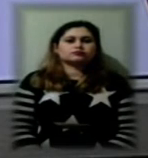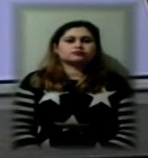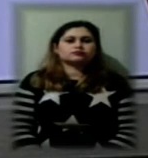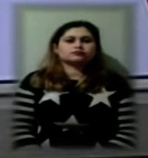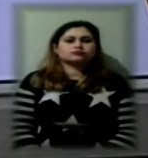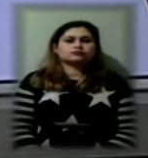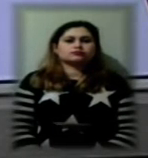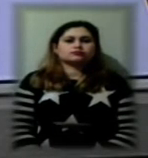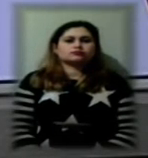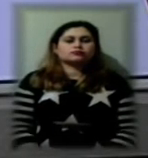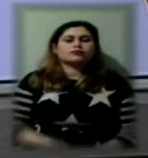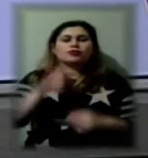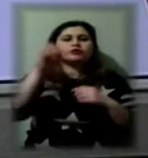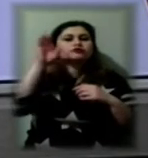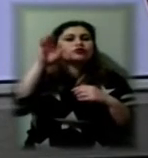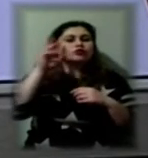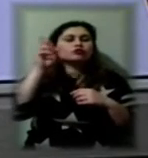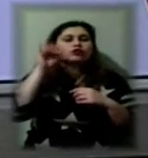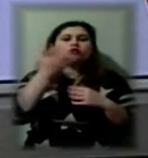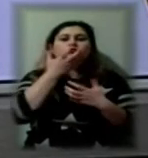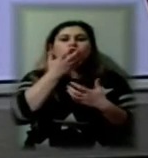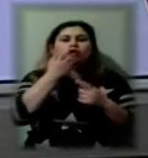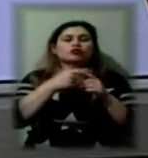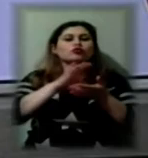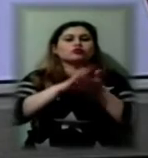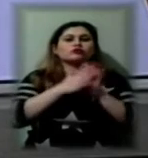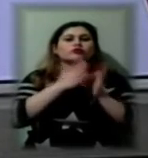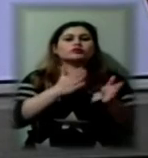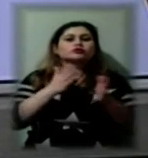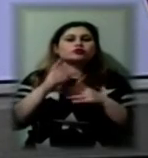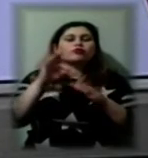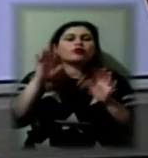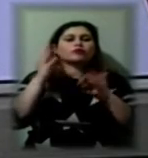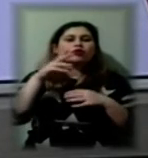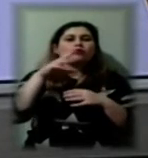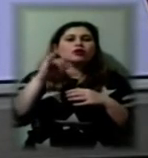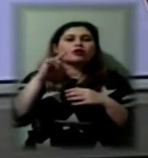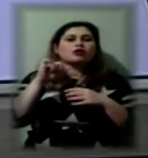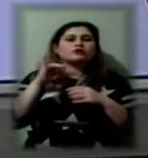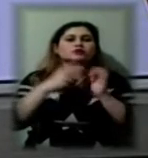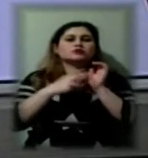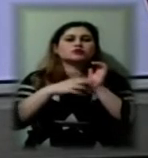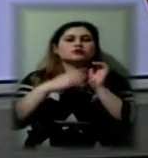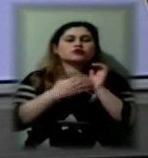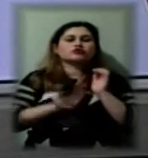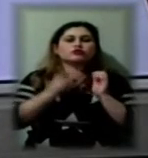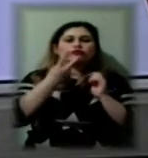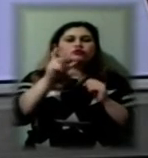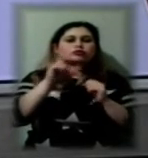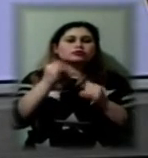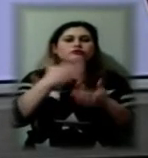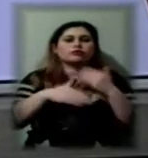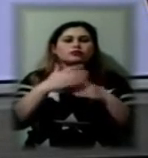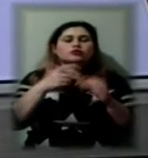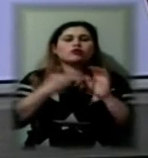Без води, туалету і тепла. В таких умовах у гуртожитку, що по вулиці Михайлівська, 79, живуть двоє людей з інвалідністю. Кімнату, яка